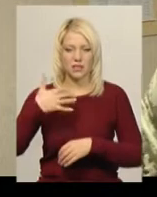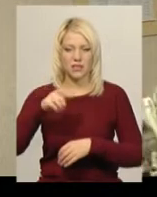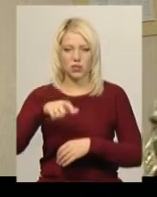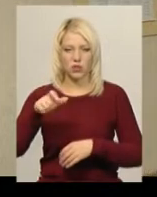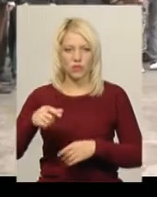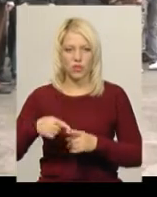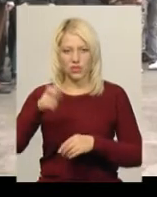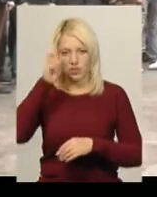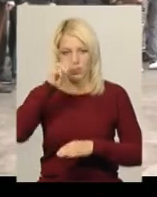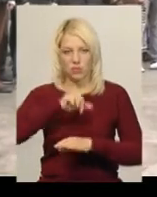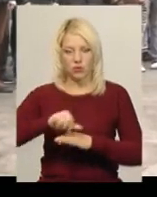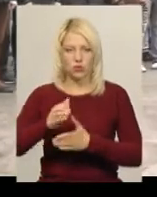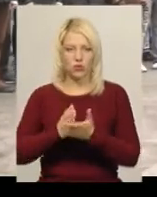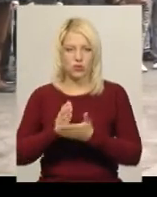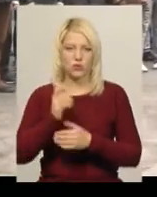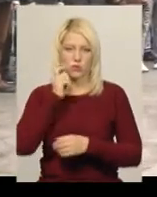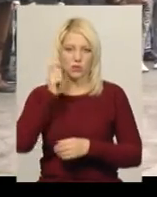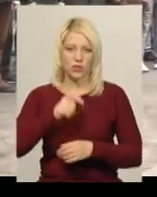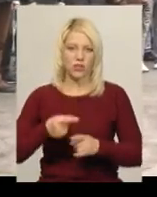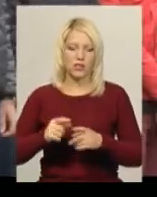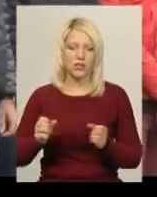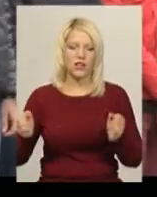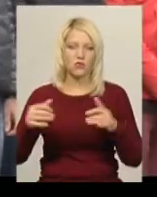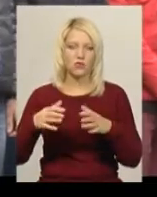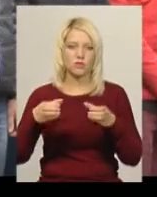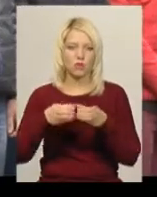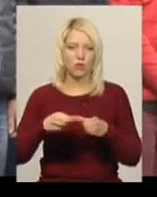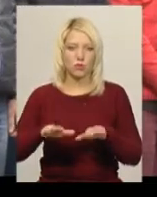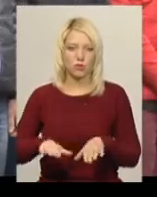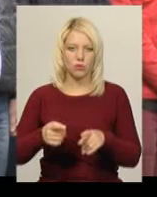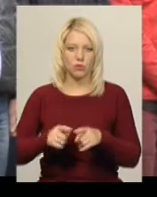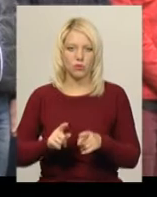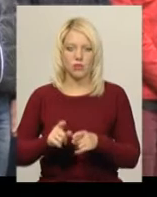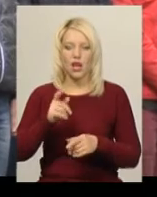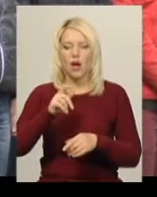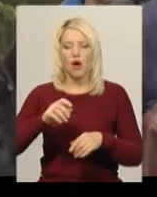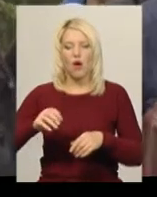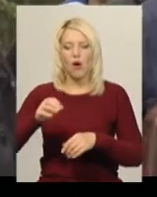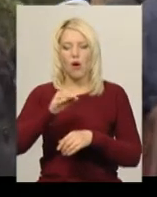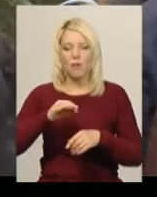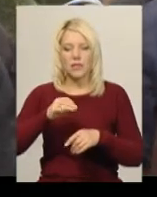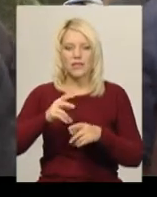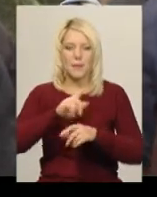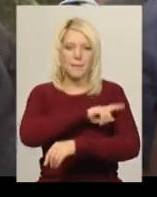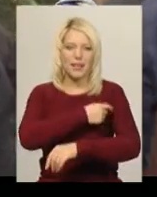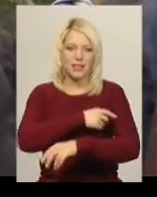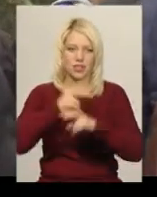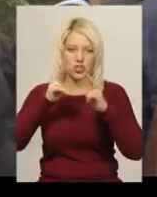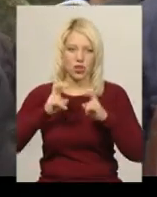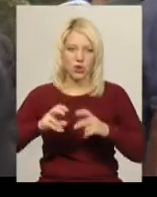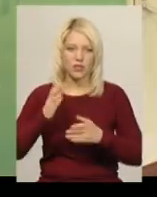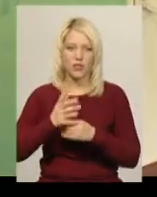прикладної служби України. У збірному пункті Хмельницького обласного військомату призовники проходять контрольний медичний огляд. Крім цього, обов'язковим є